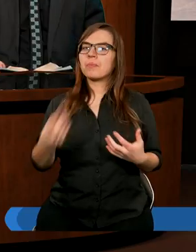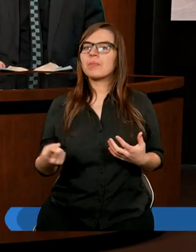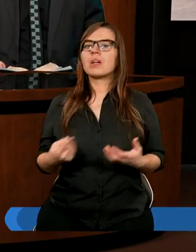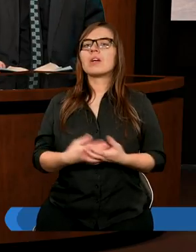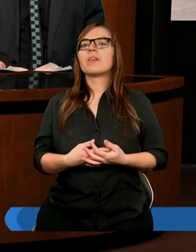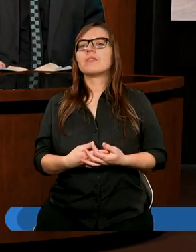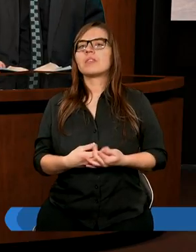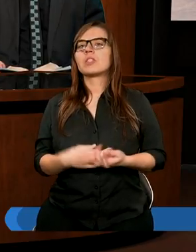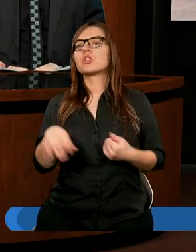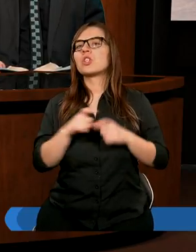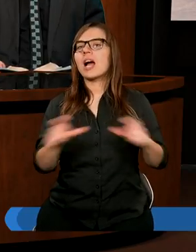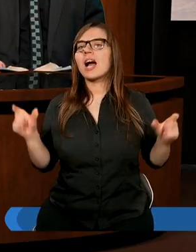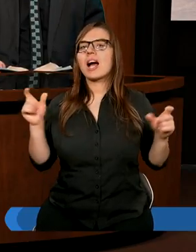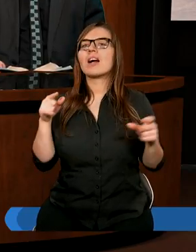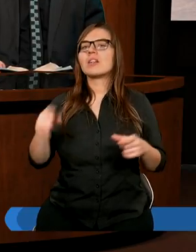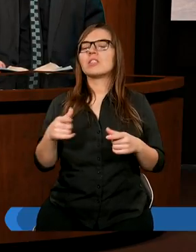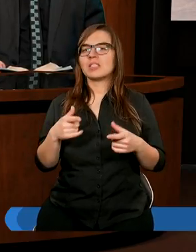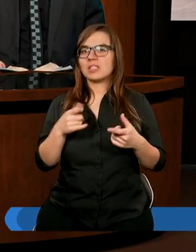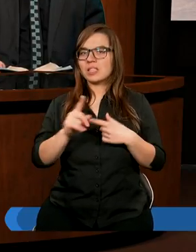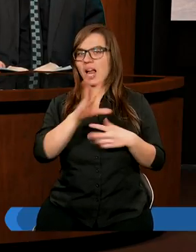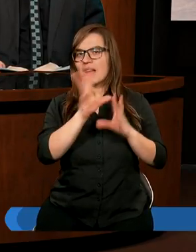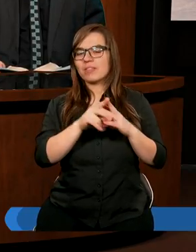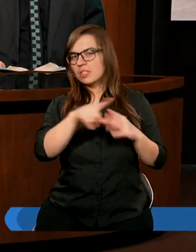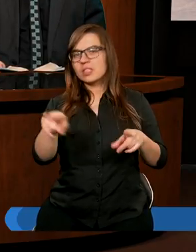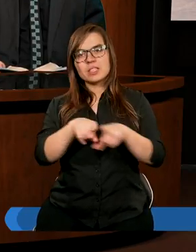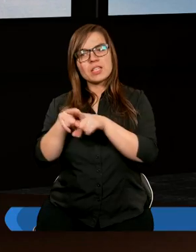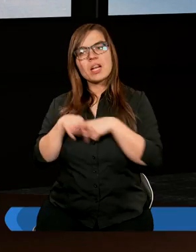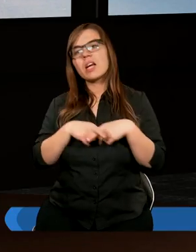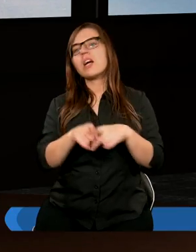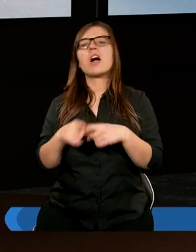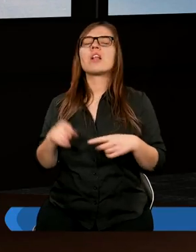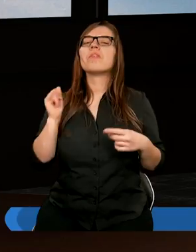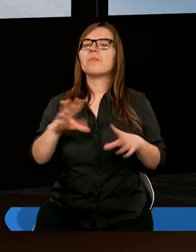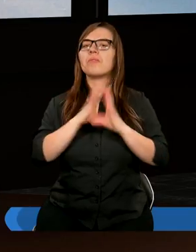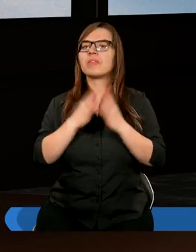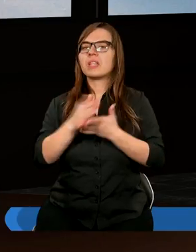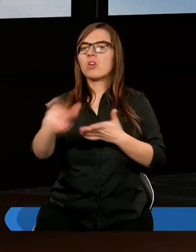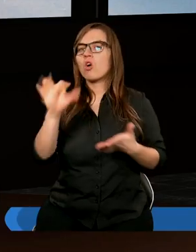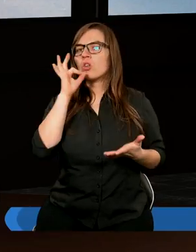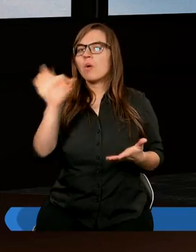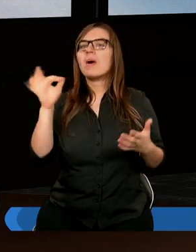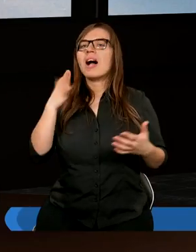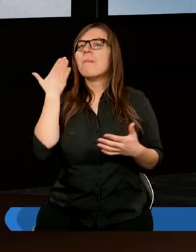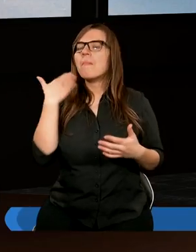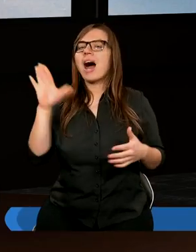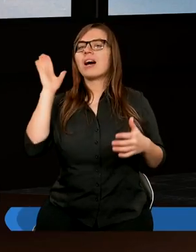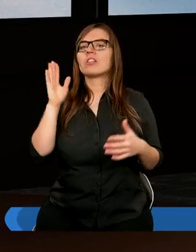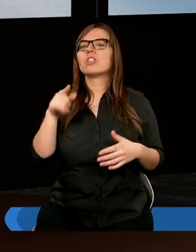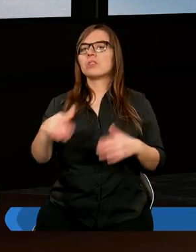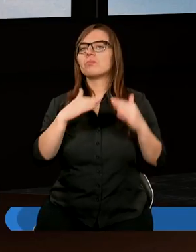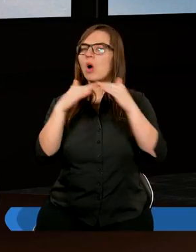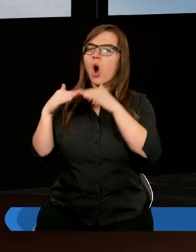czas jest jednakowy dla wszystkich. Jest to dobro najbardziej